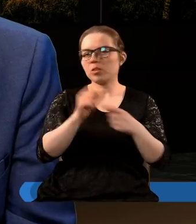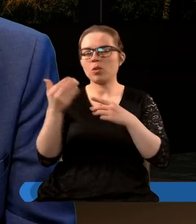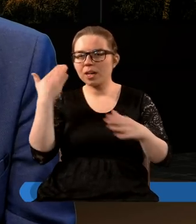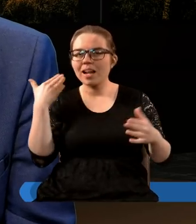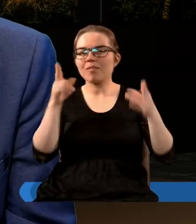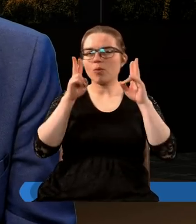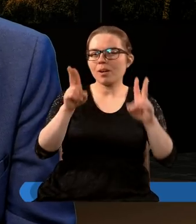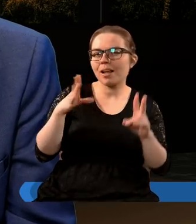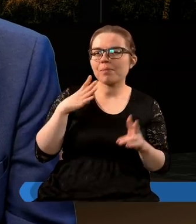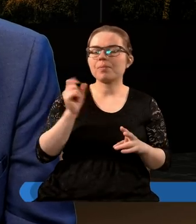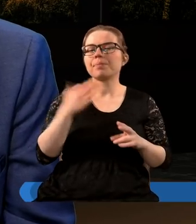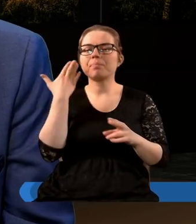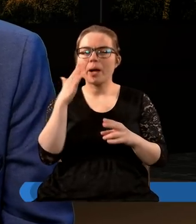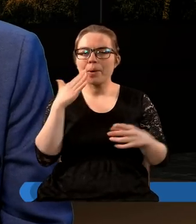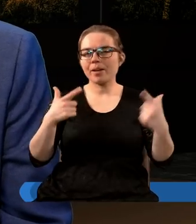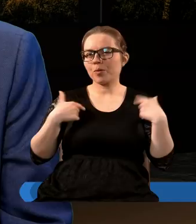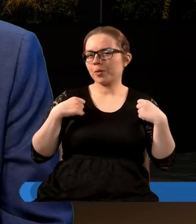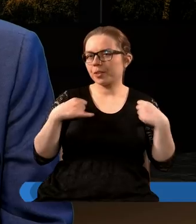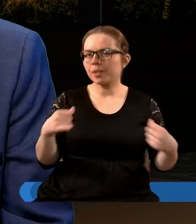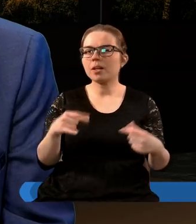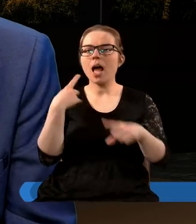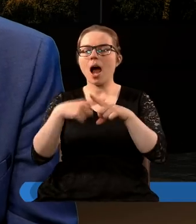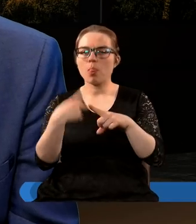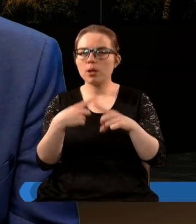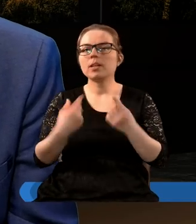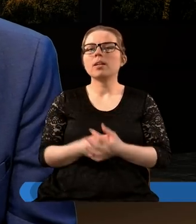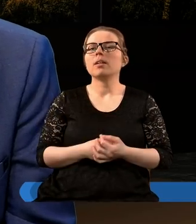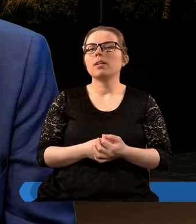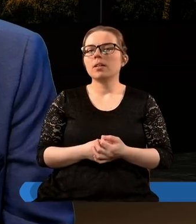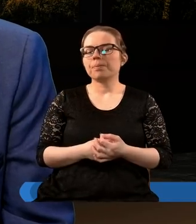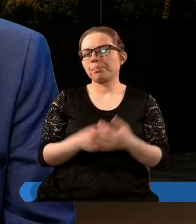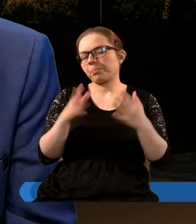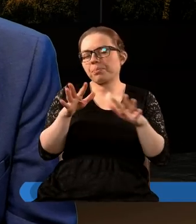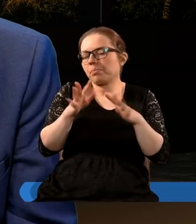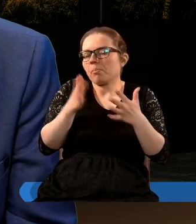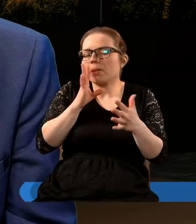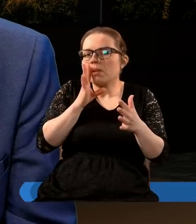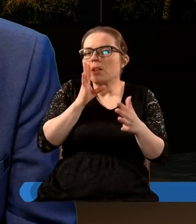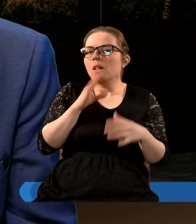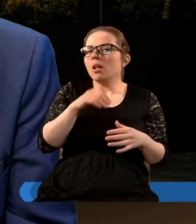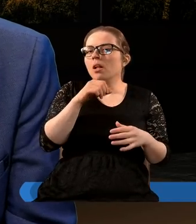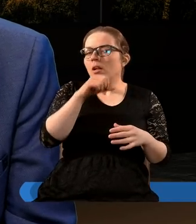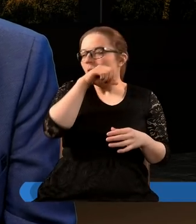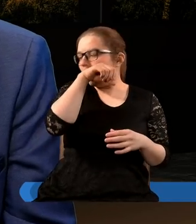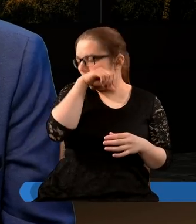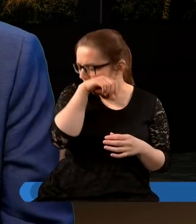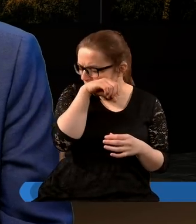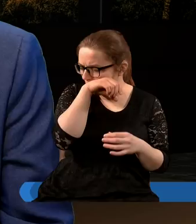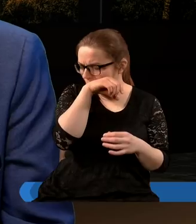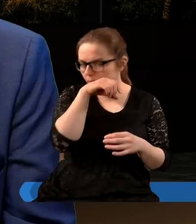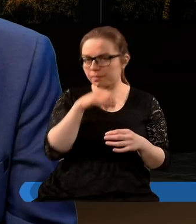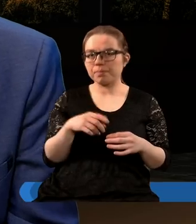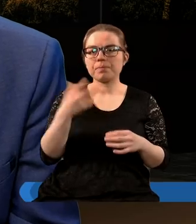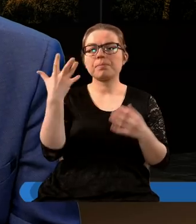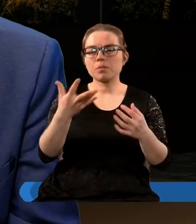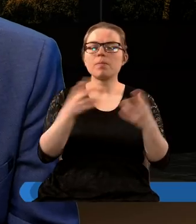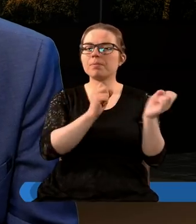niedawna uznawane za bardzo silnie katolickie wręcz wręcz chcą zrzucić z